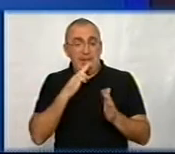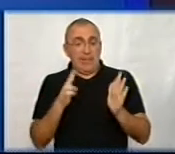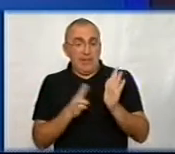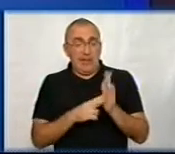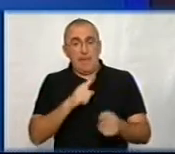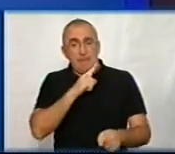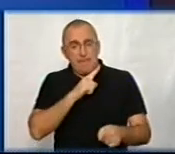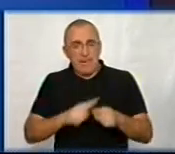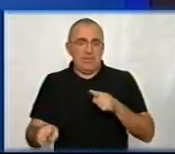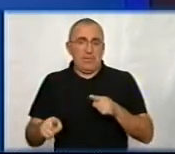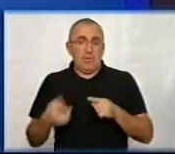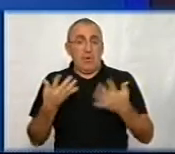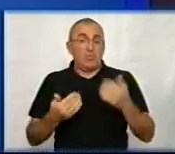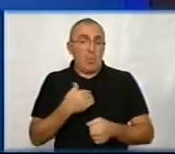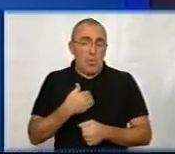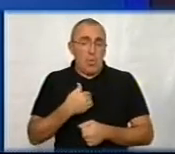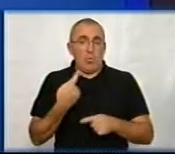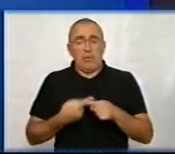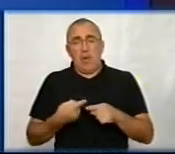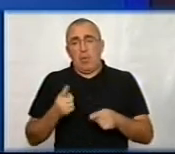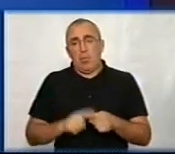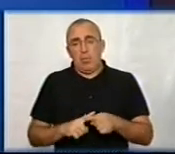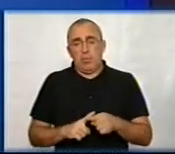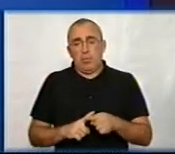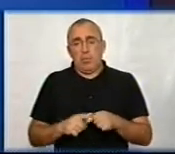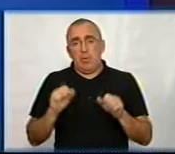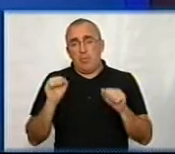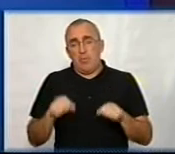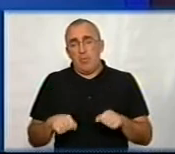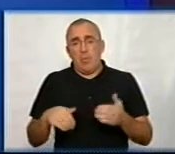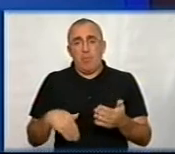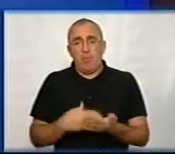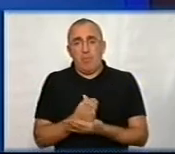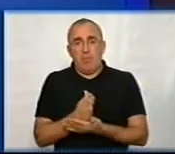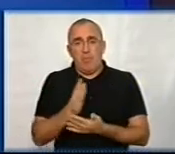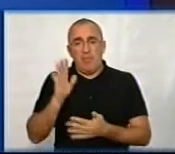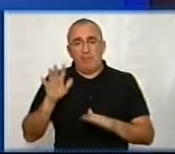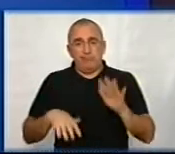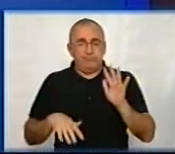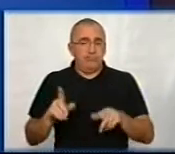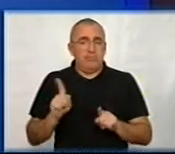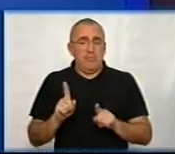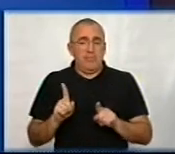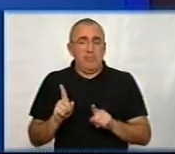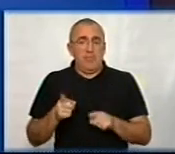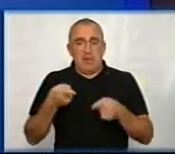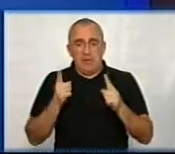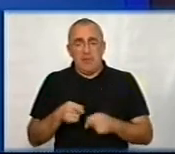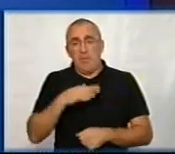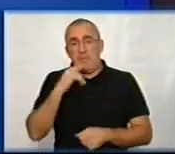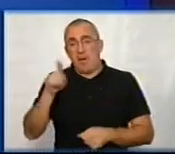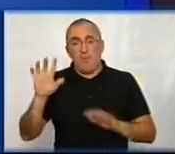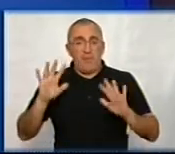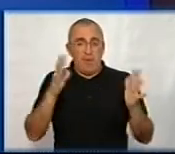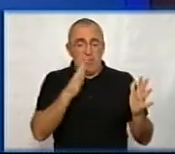прискорює, якщо хочете, таку, можливо, навіть політичну махновщину. Тому що, дійсно, в багатьох